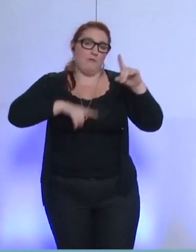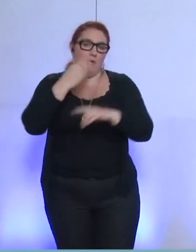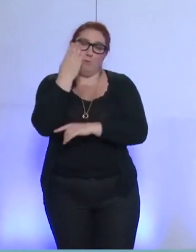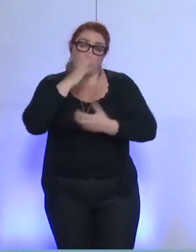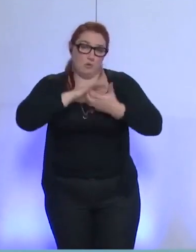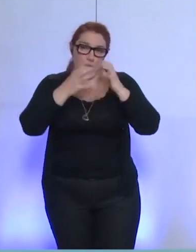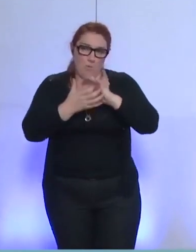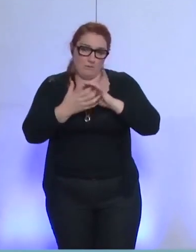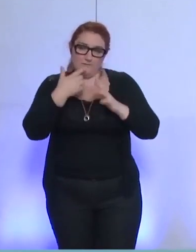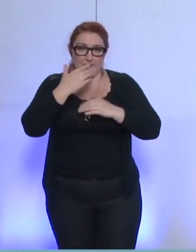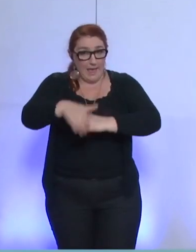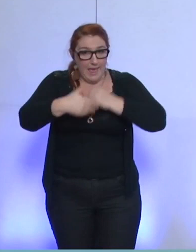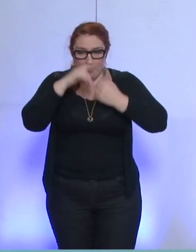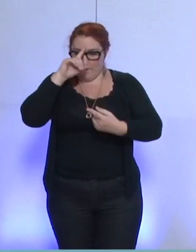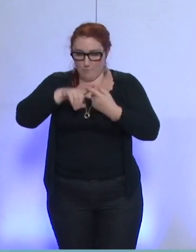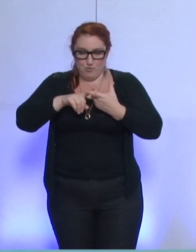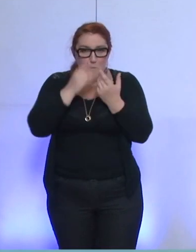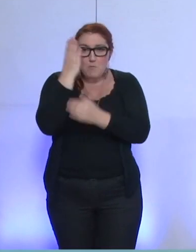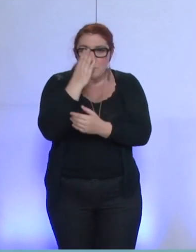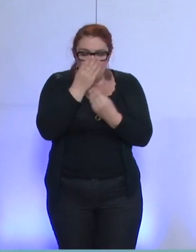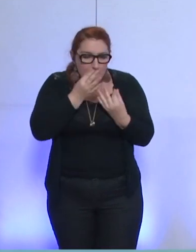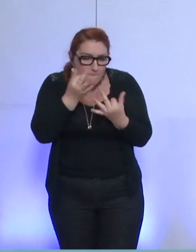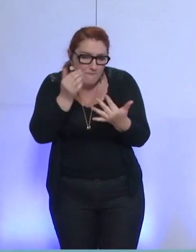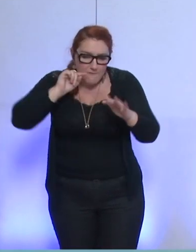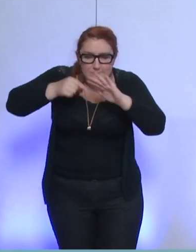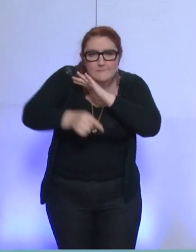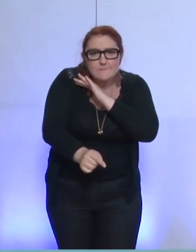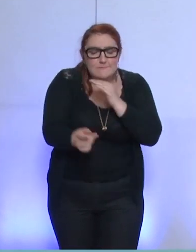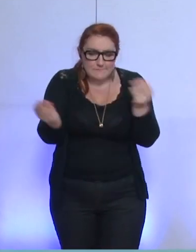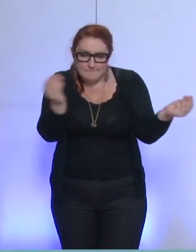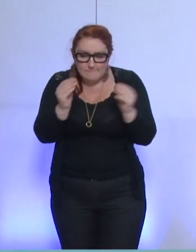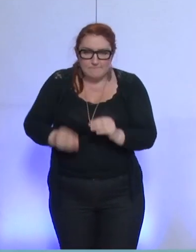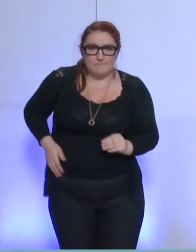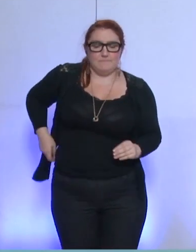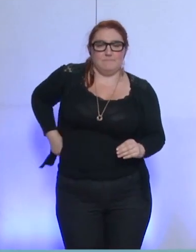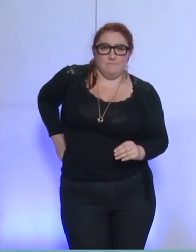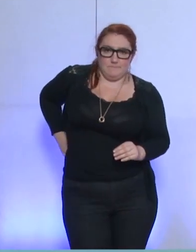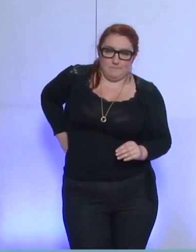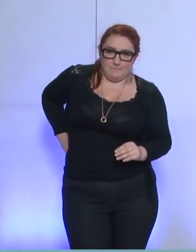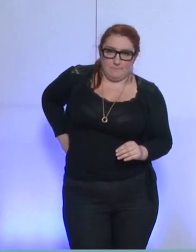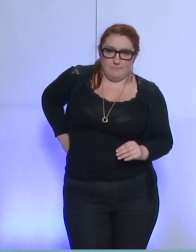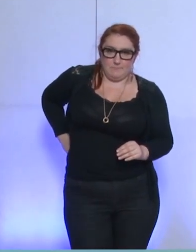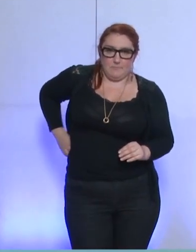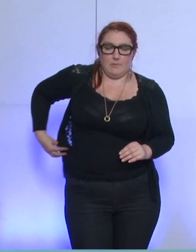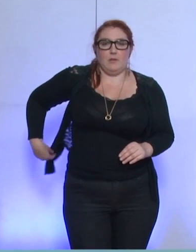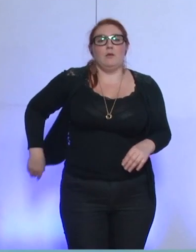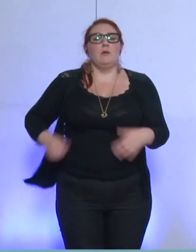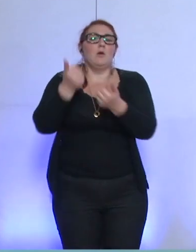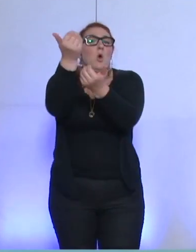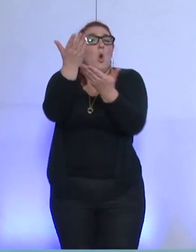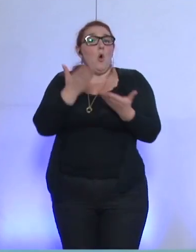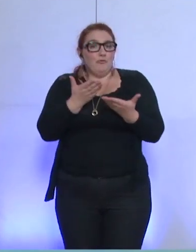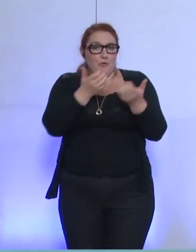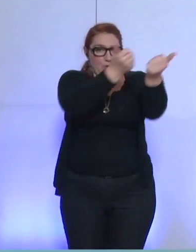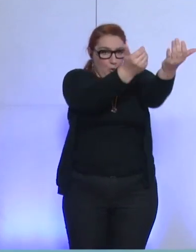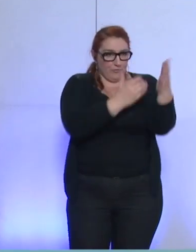besoin. Avec une première audition, donc, des offres qui s'est tenue, donc, avant l